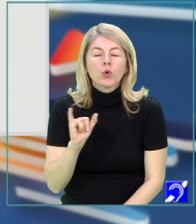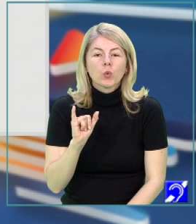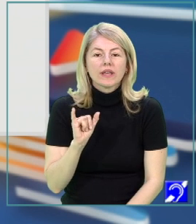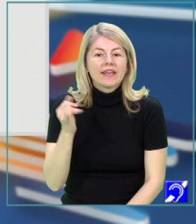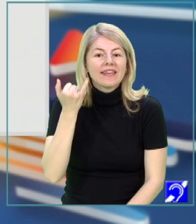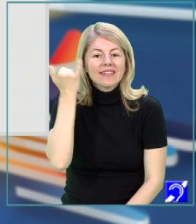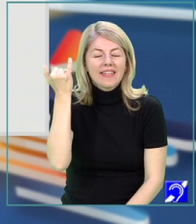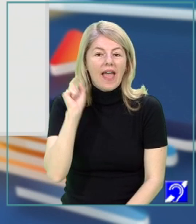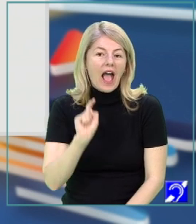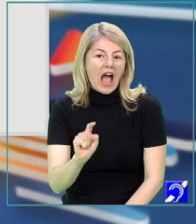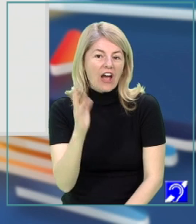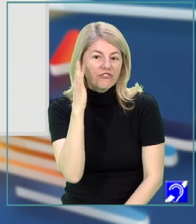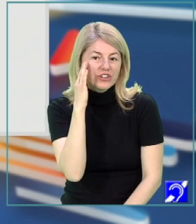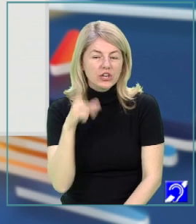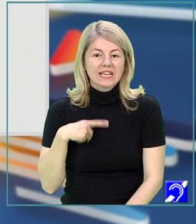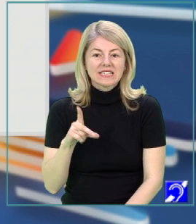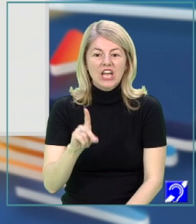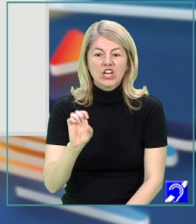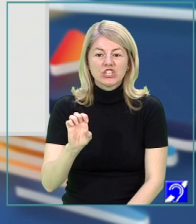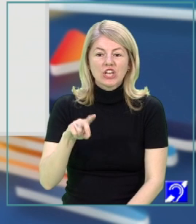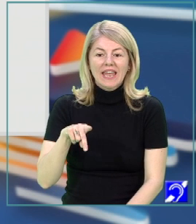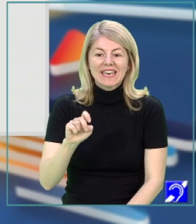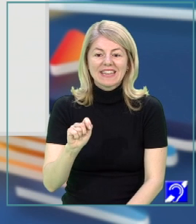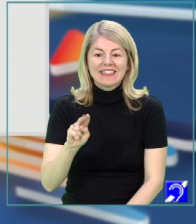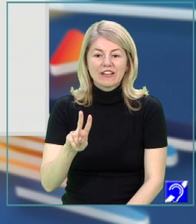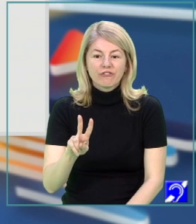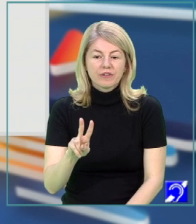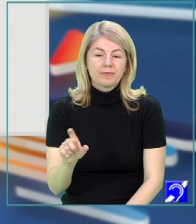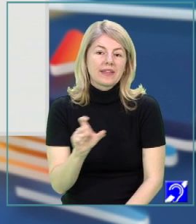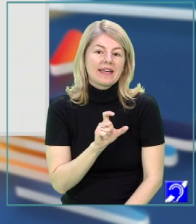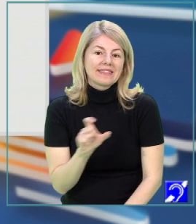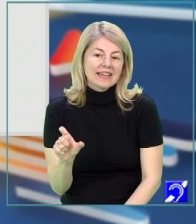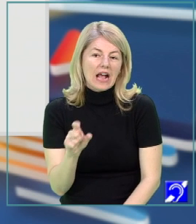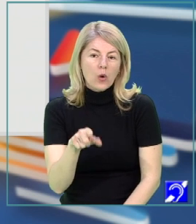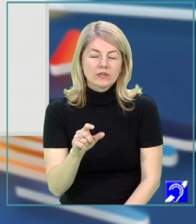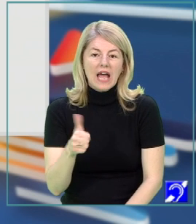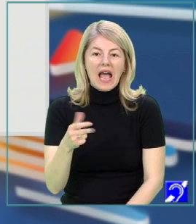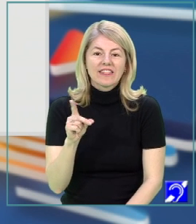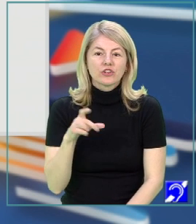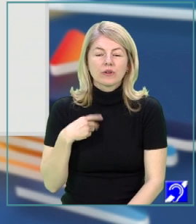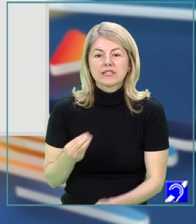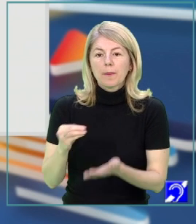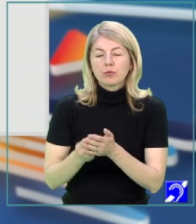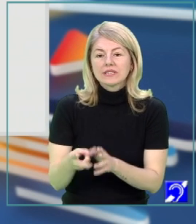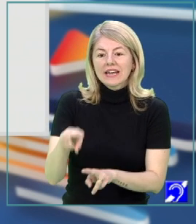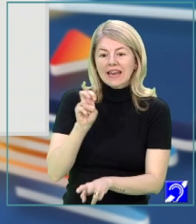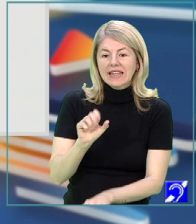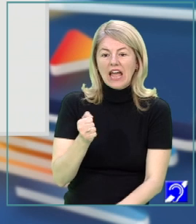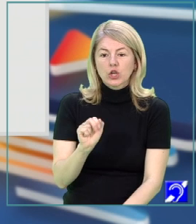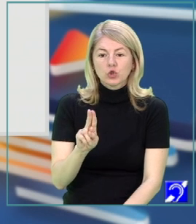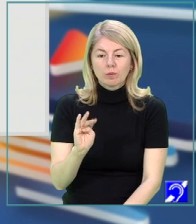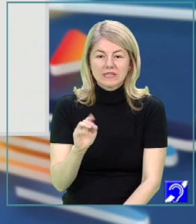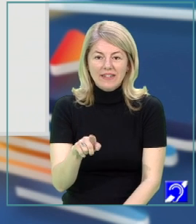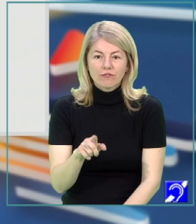fericirii. Este în cazul genitiv. Din cauza că adjectivul este plasat înaintea substantivului,